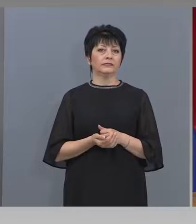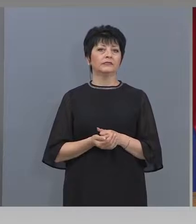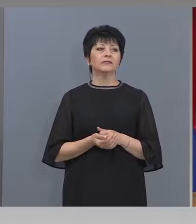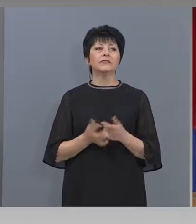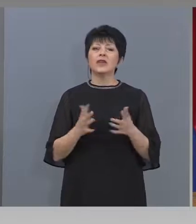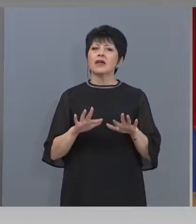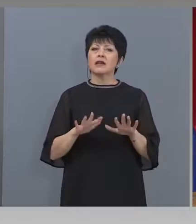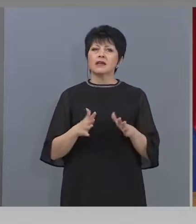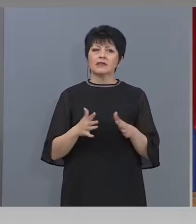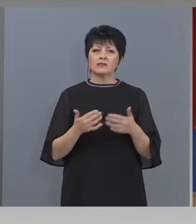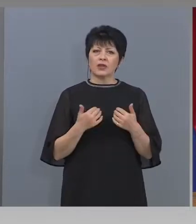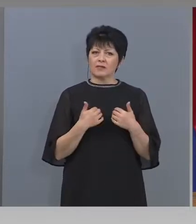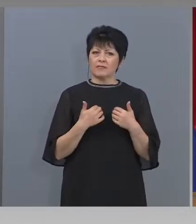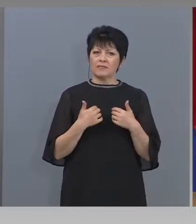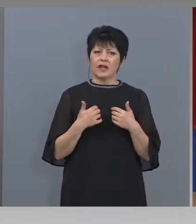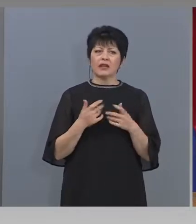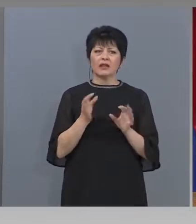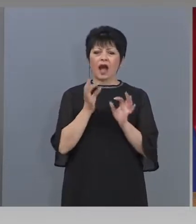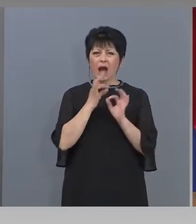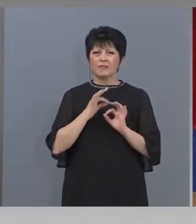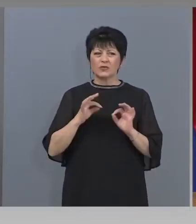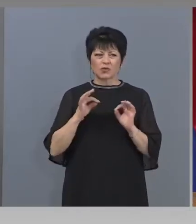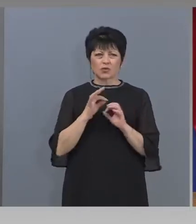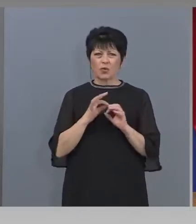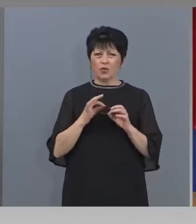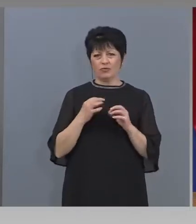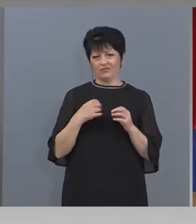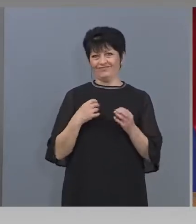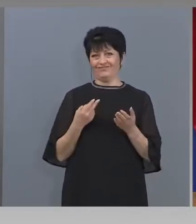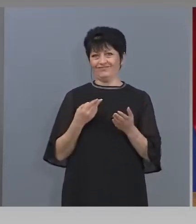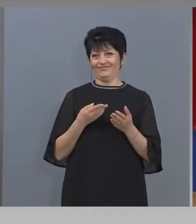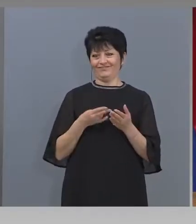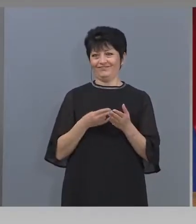Според мен е абсурдно да бъдат изкарвани артисти с маски.